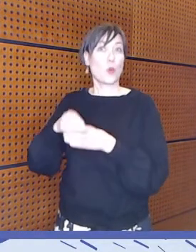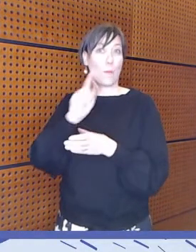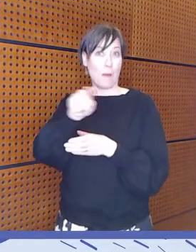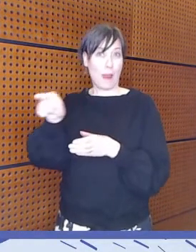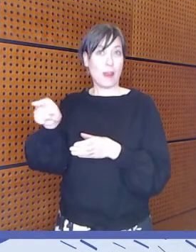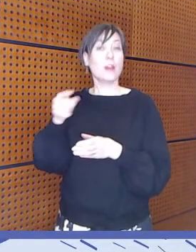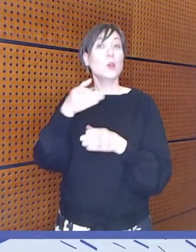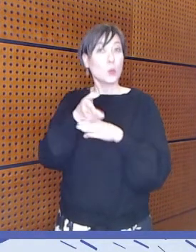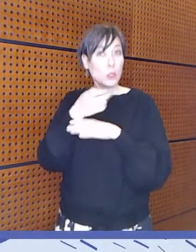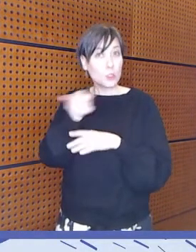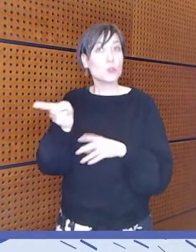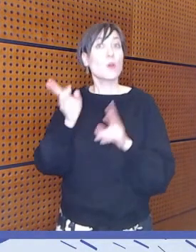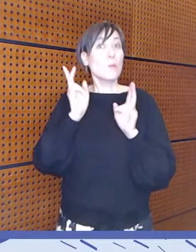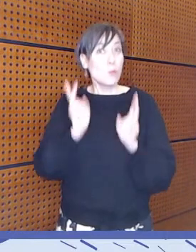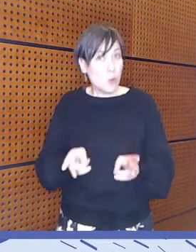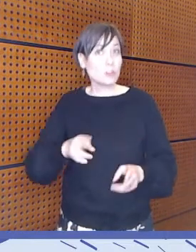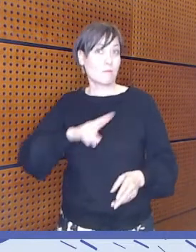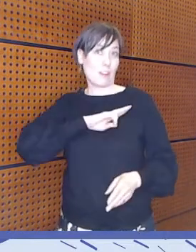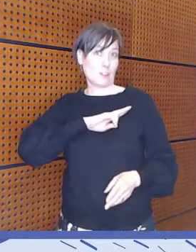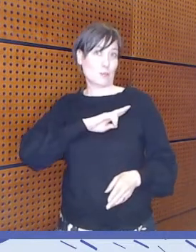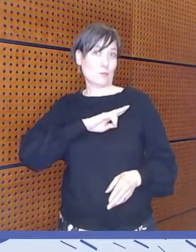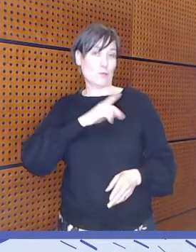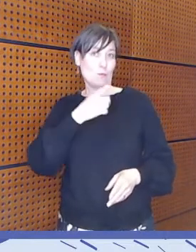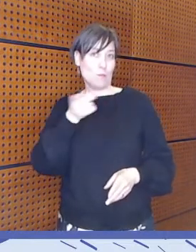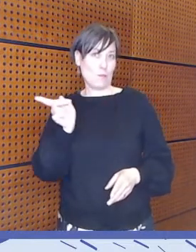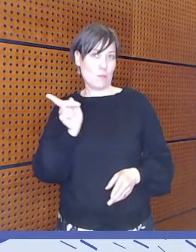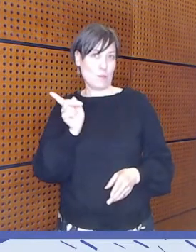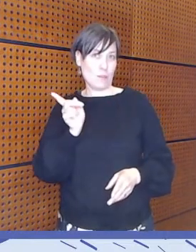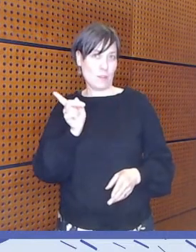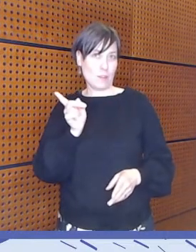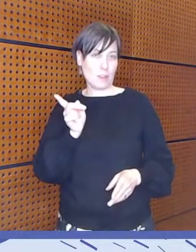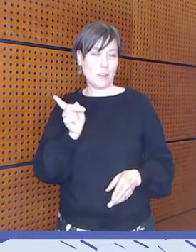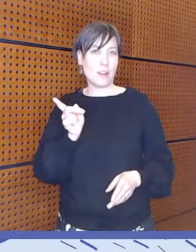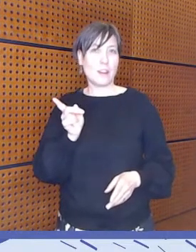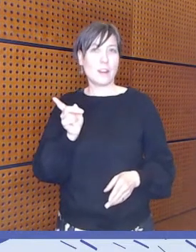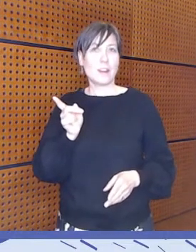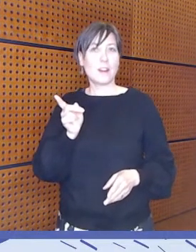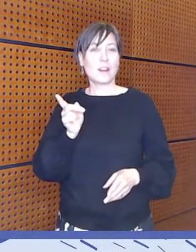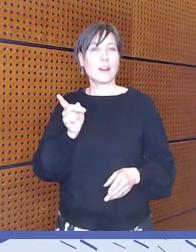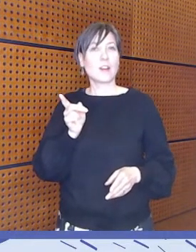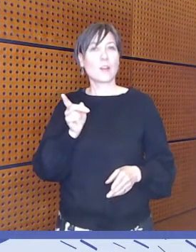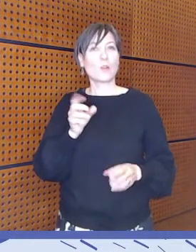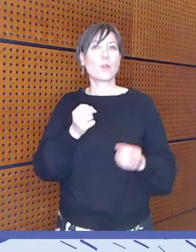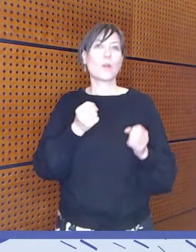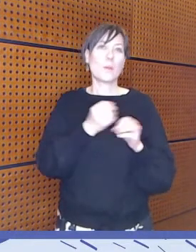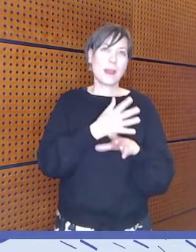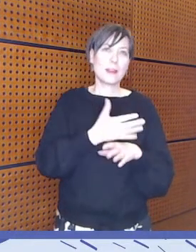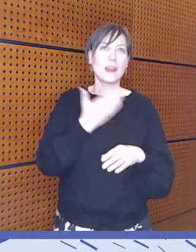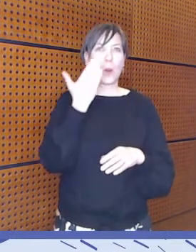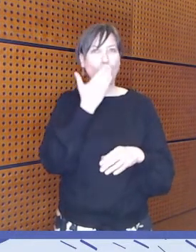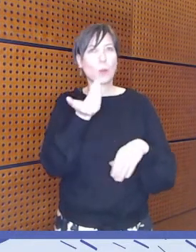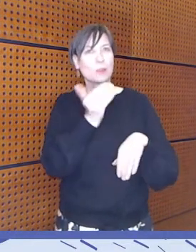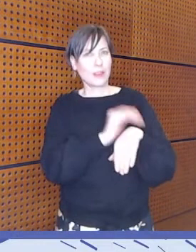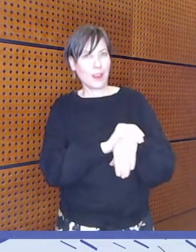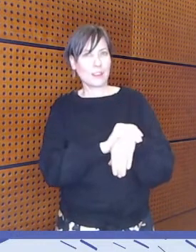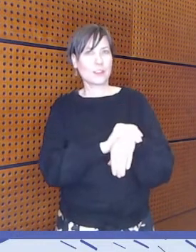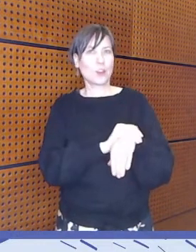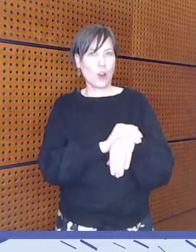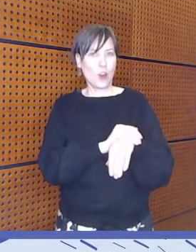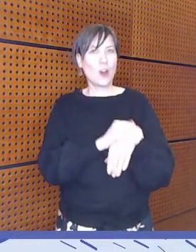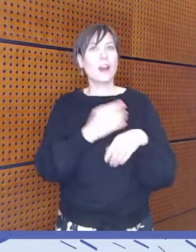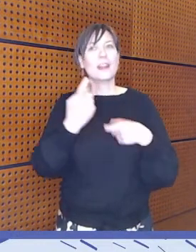vastuussa. Ensisijaisesti sen takia, koska monet tavallaan asiat liittyen just median lukutaitoon myös liittyvät heidän